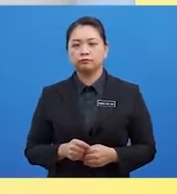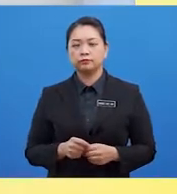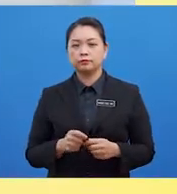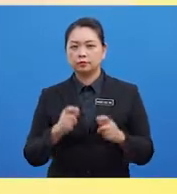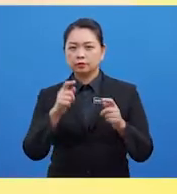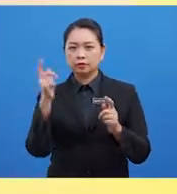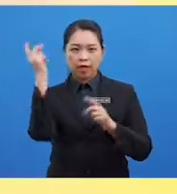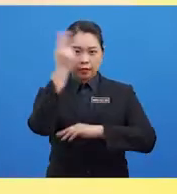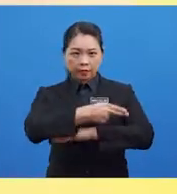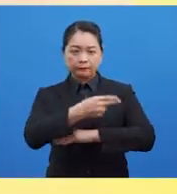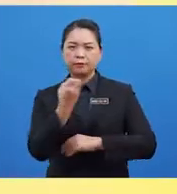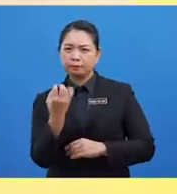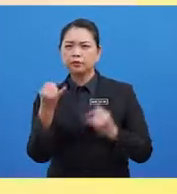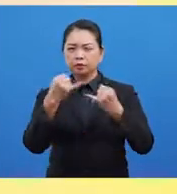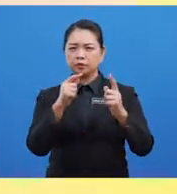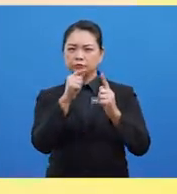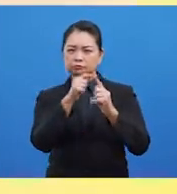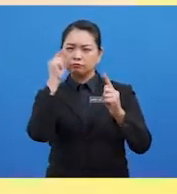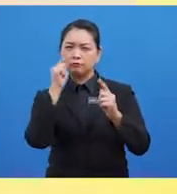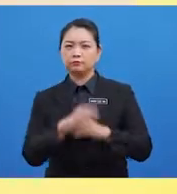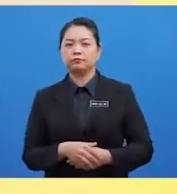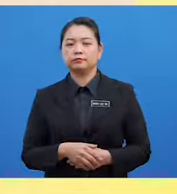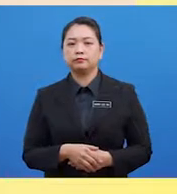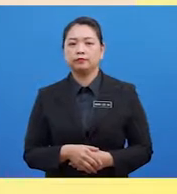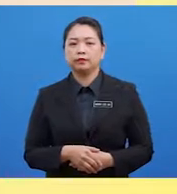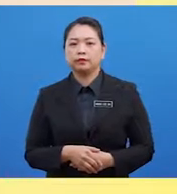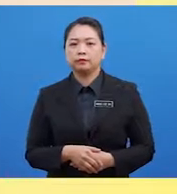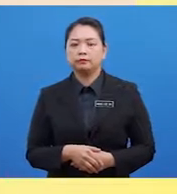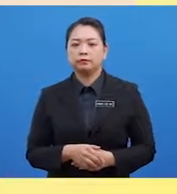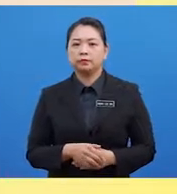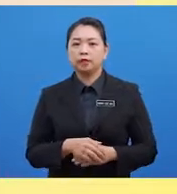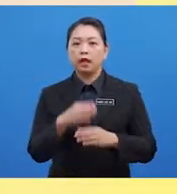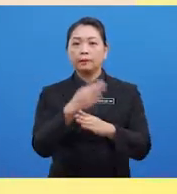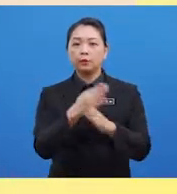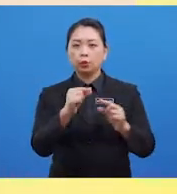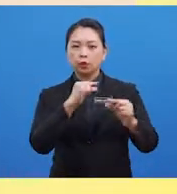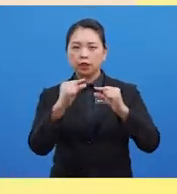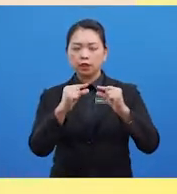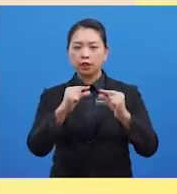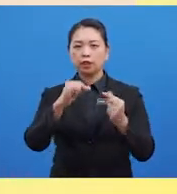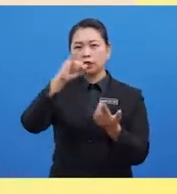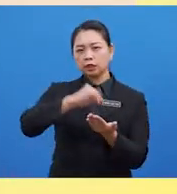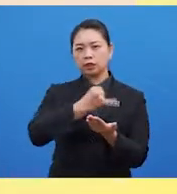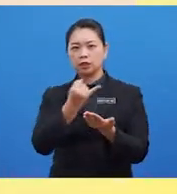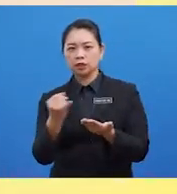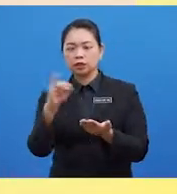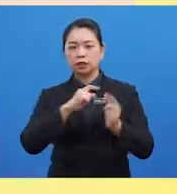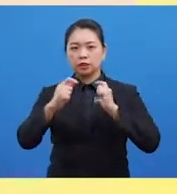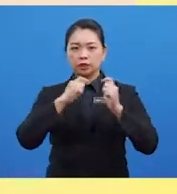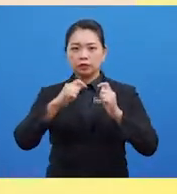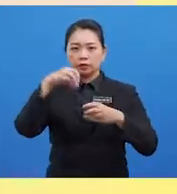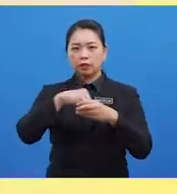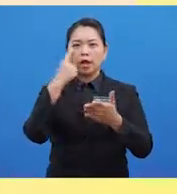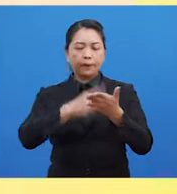Terhadap Beberapa Jenis Ransangan Pergerakan Spontan Adalah Berbentuk Gerakan Berirama Yang Bertindak Balas